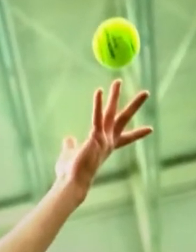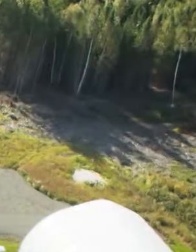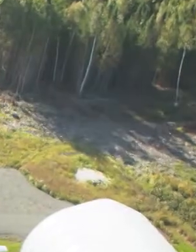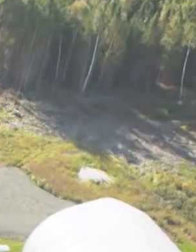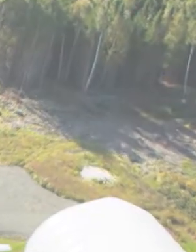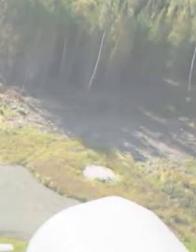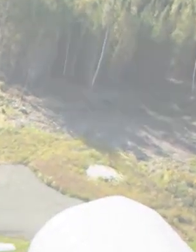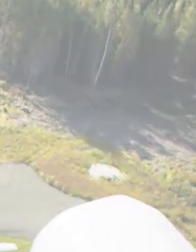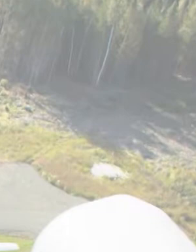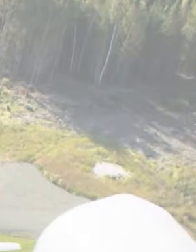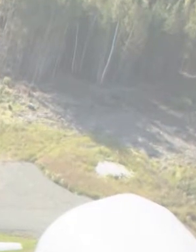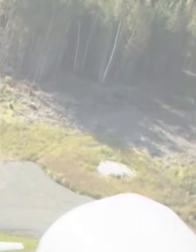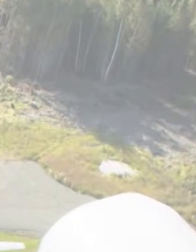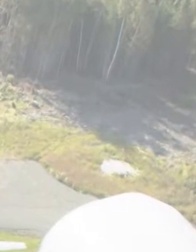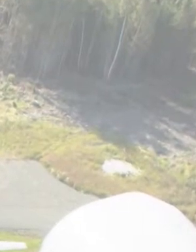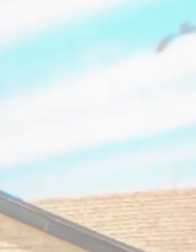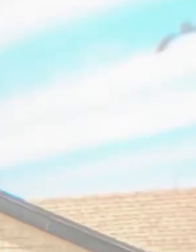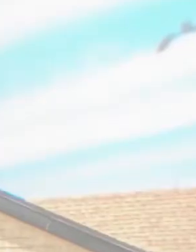Musique